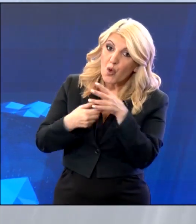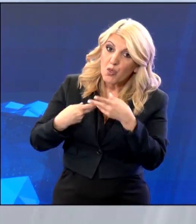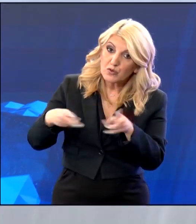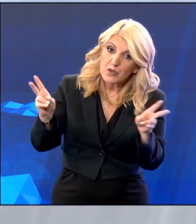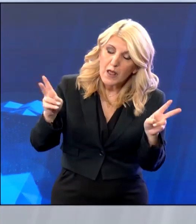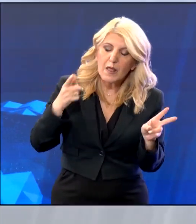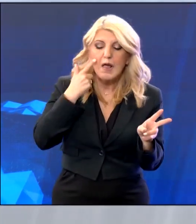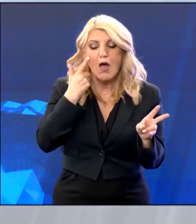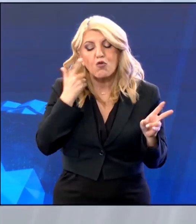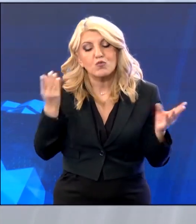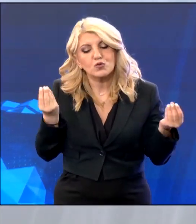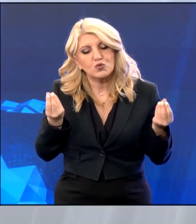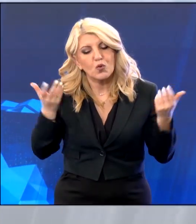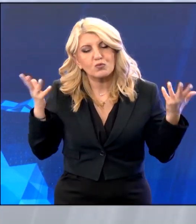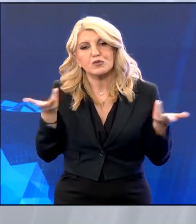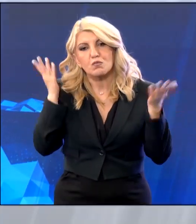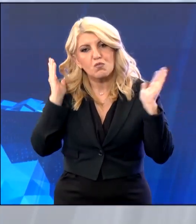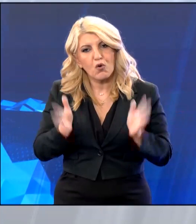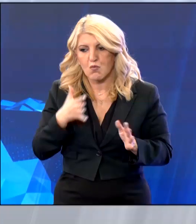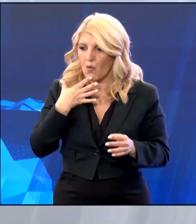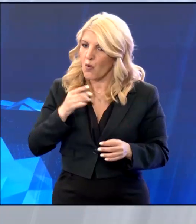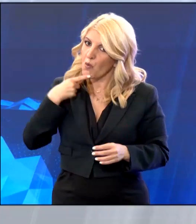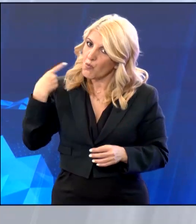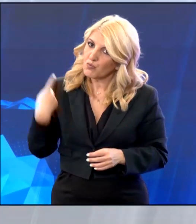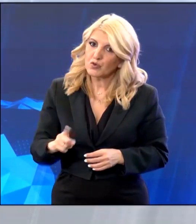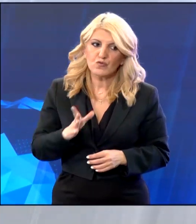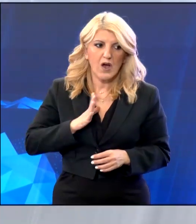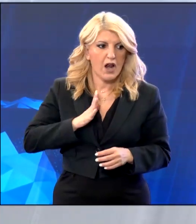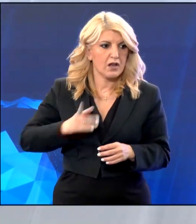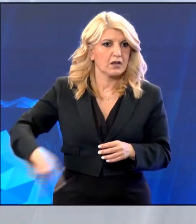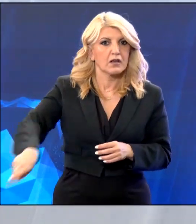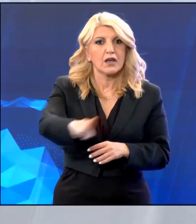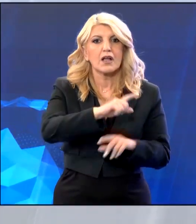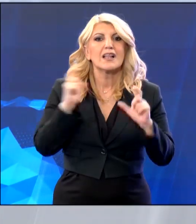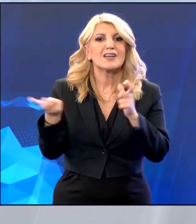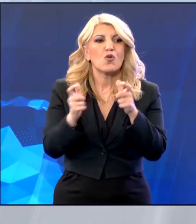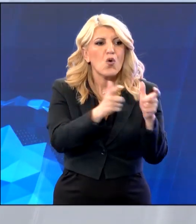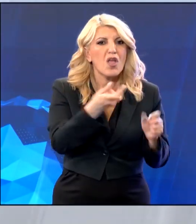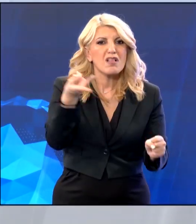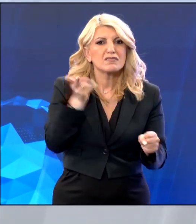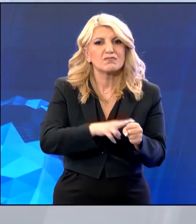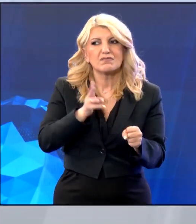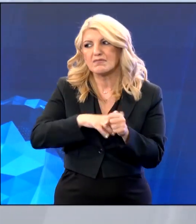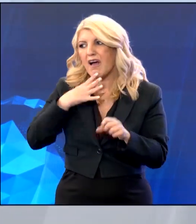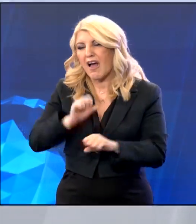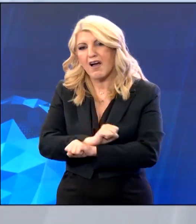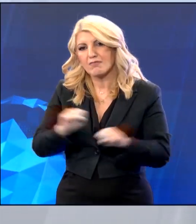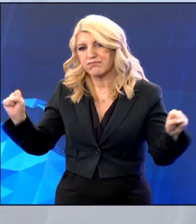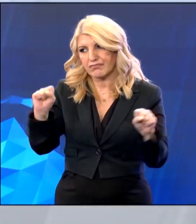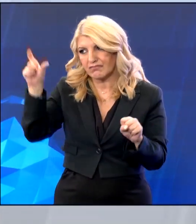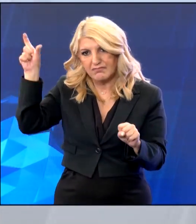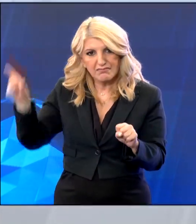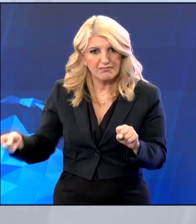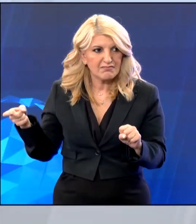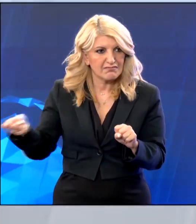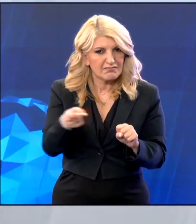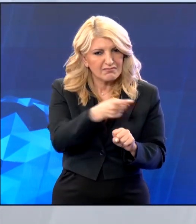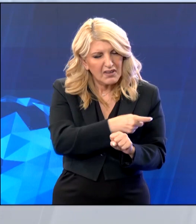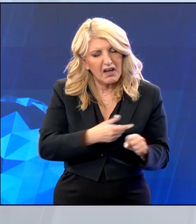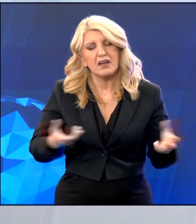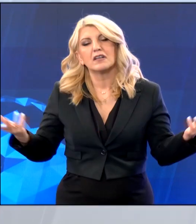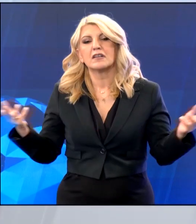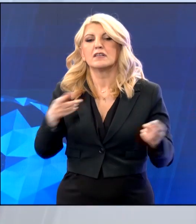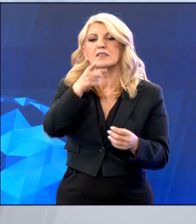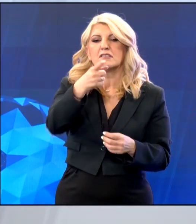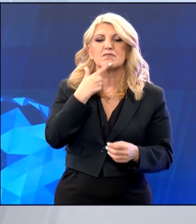προσβάλλει όπως έχουμε πει και τις οικογένειες οφημάτων αλλά και όλη την δημοκρατική κοινωνία. Εδώ είμαστε, αν